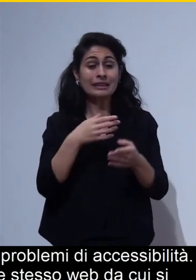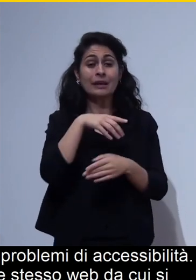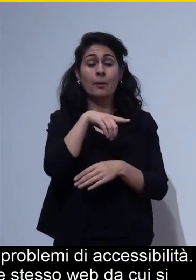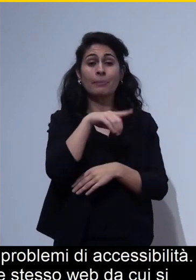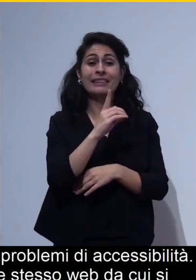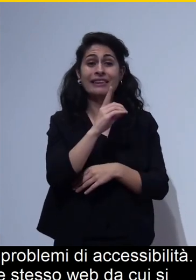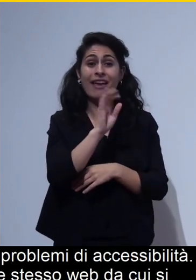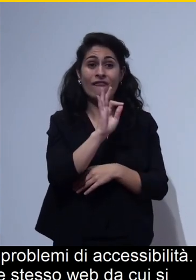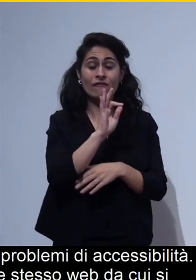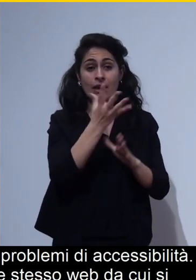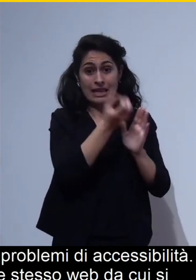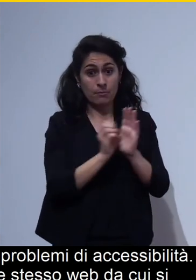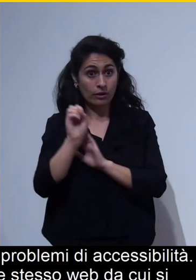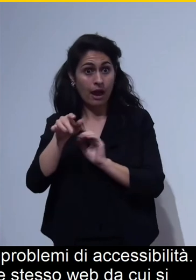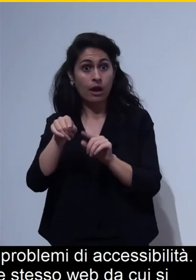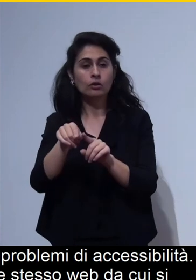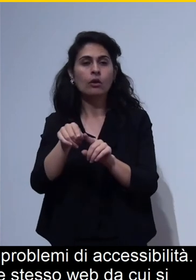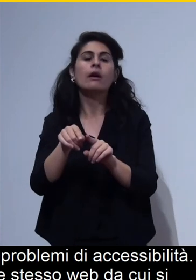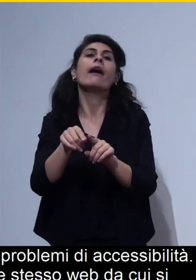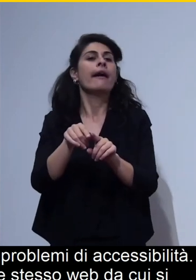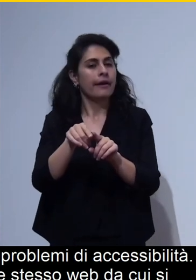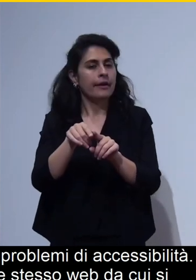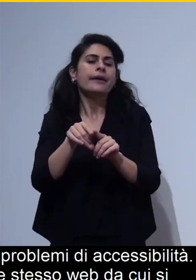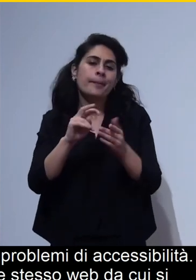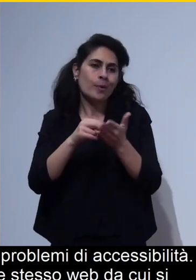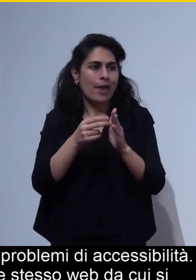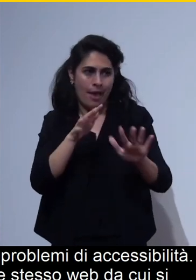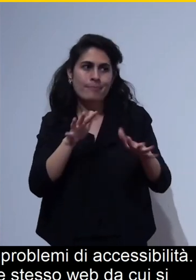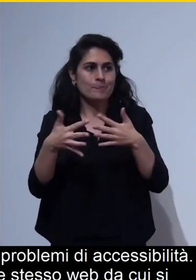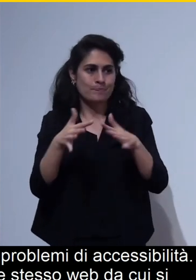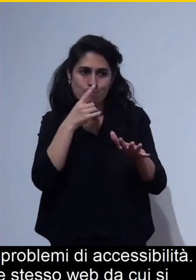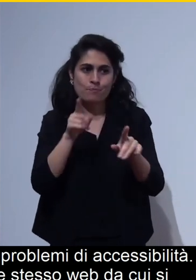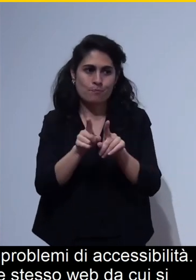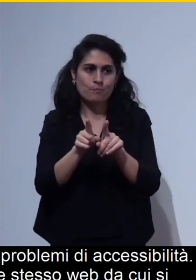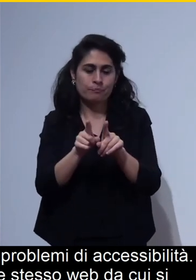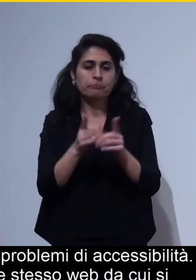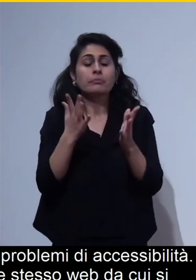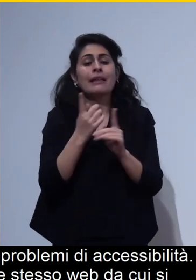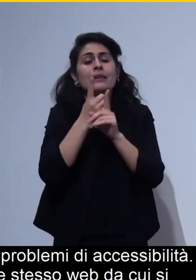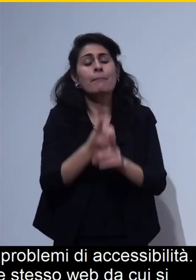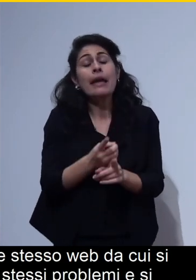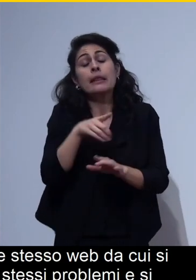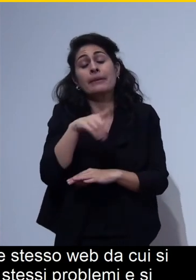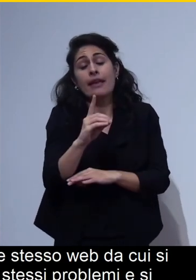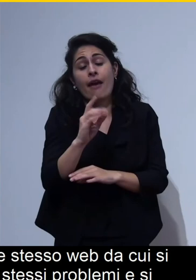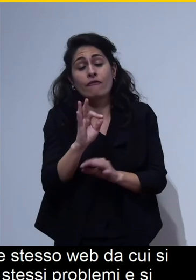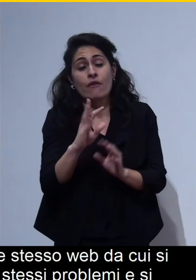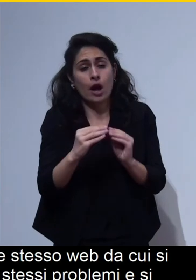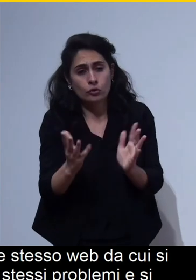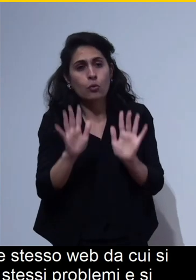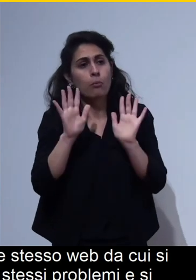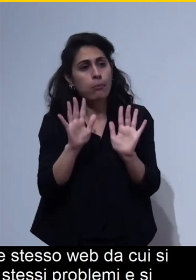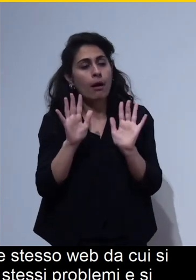più o meno gli stessi gli stessi problemi e si colloca un po' dipende sempre da come è fatto il pdf ma si colloca un po' fa il